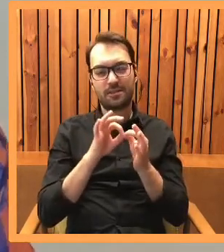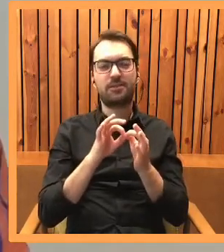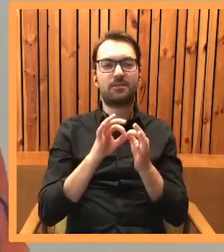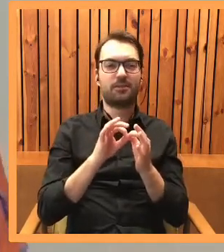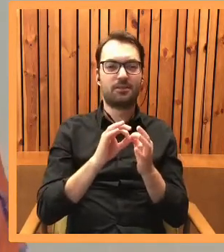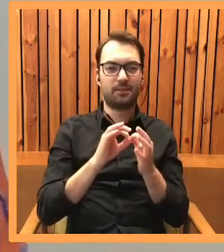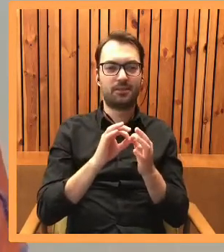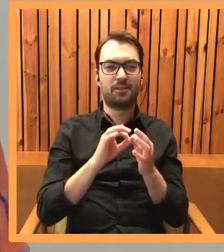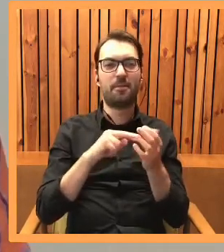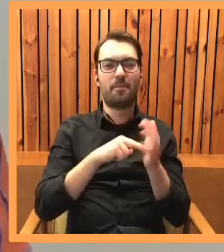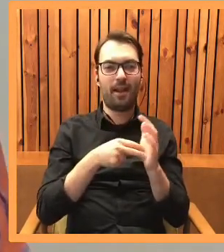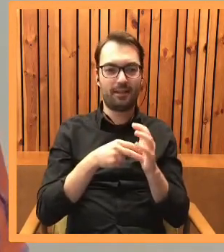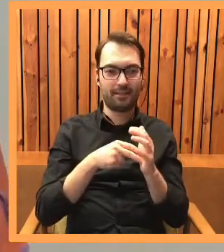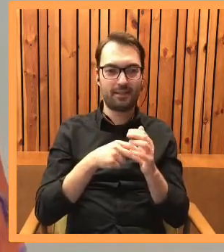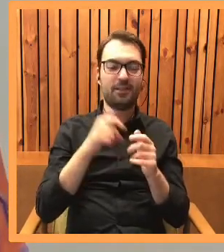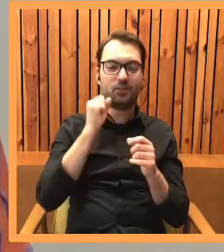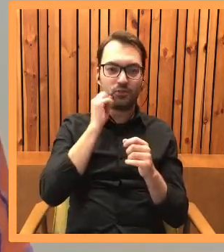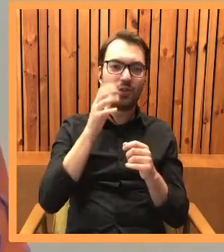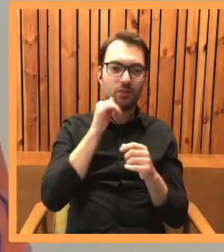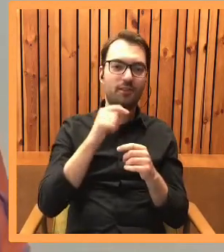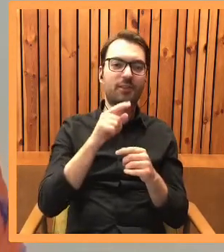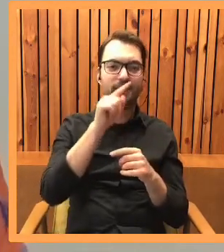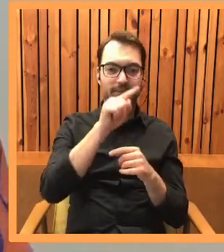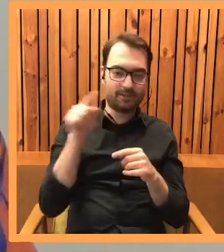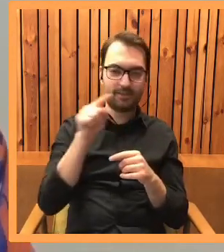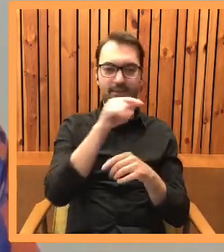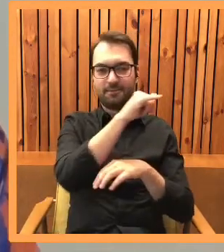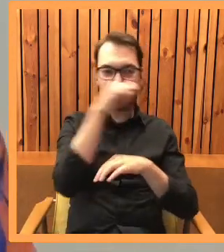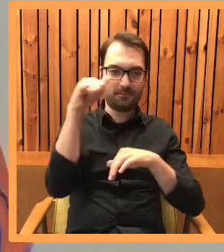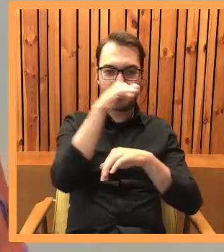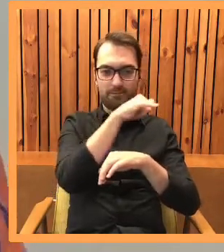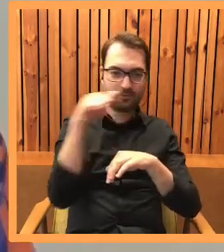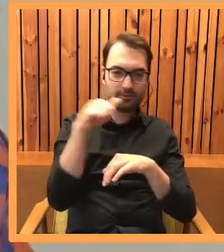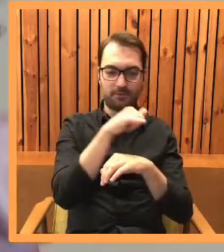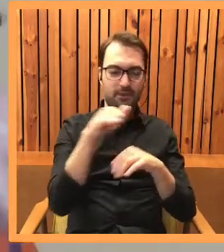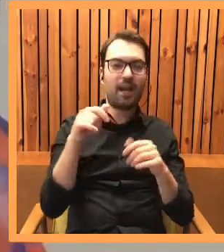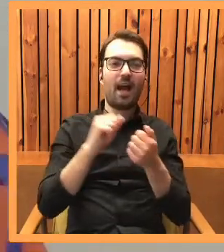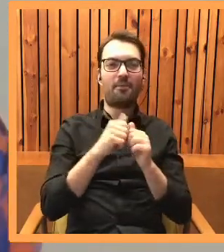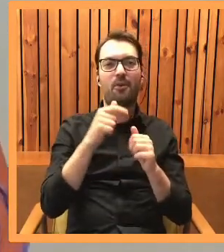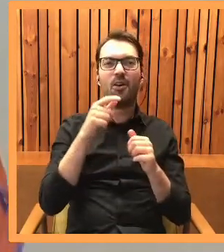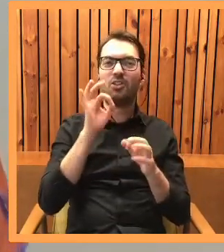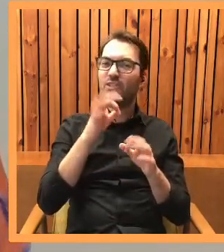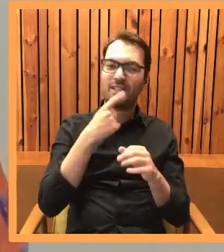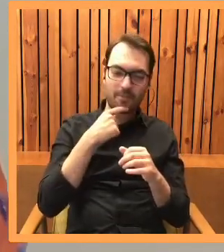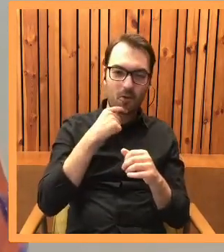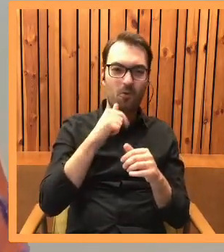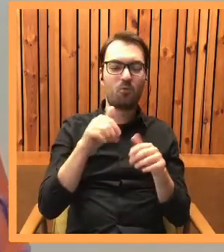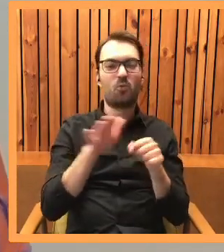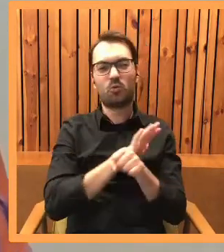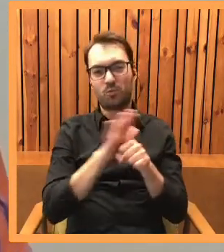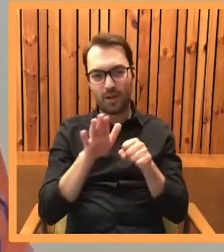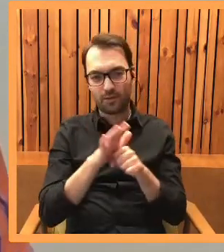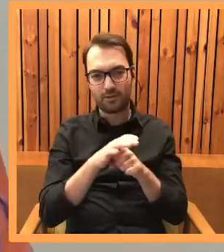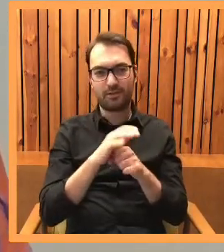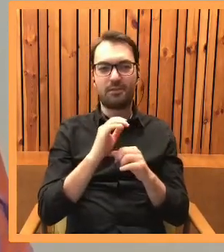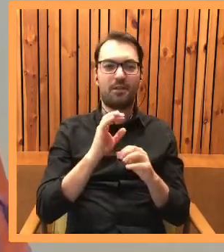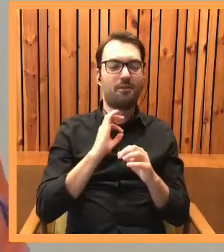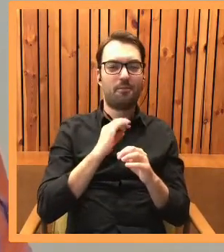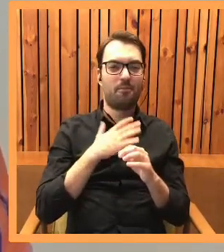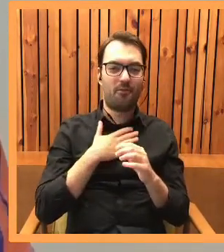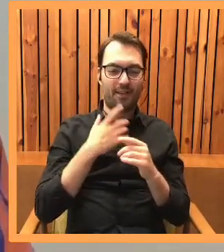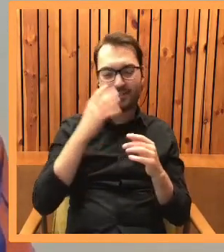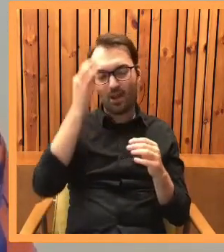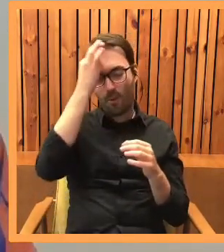Rozpisuję to sobie i dzień w dzień skutecznie zaznaczam. Dzisiaj zrobiłam tyle, dzisiaj muszę nadrobić to, że wczoraj nie zrobiłam. Ale to taka moja własna